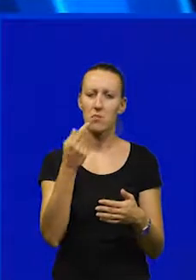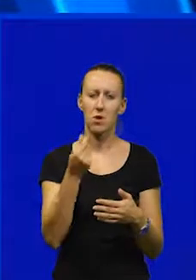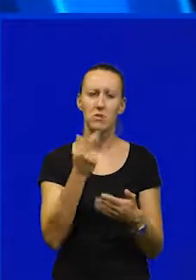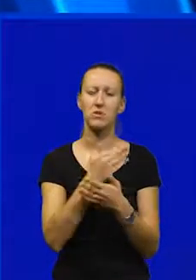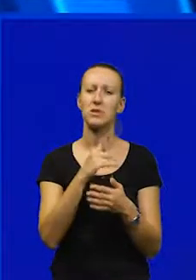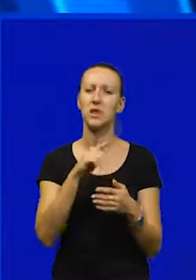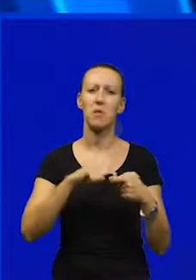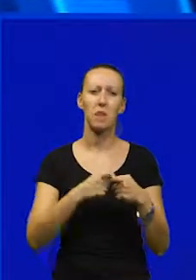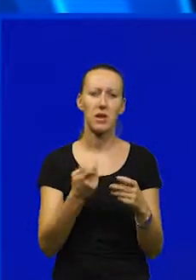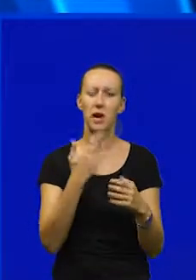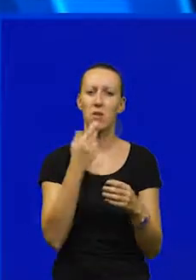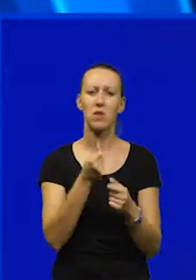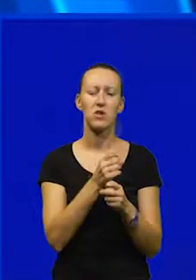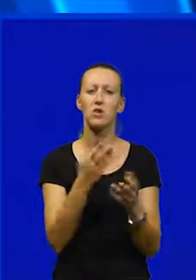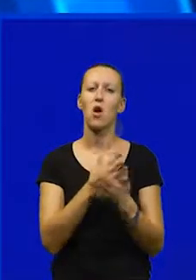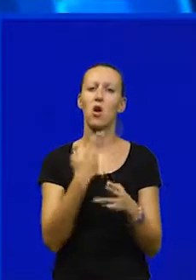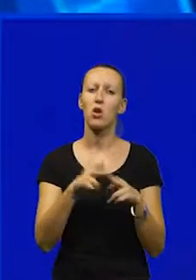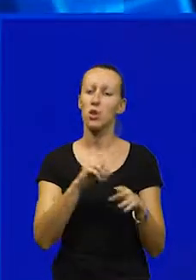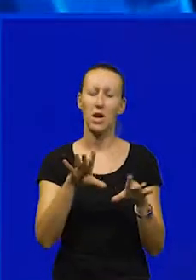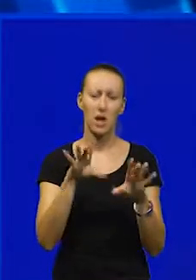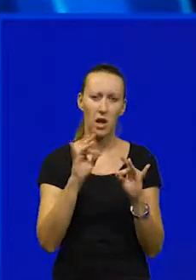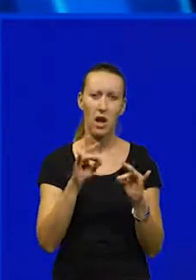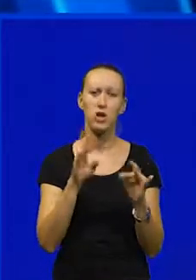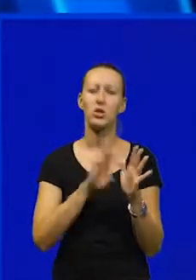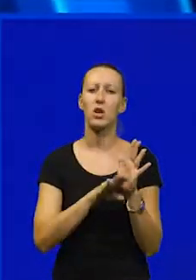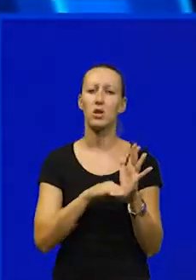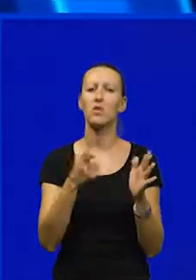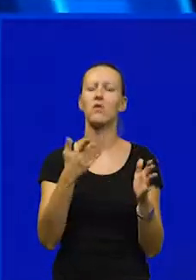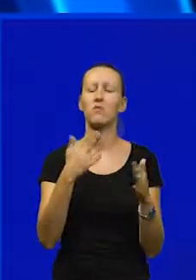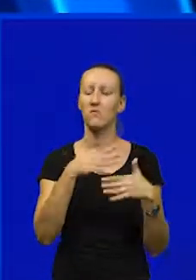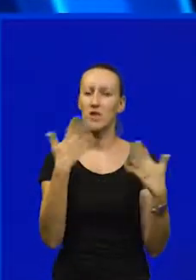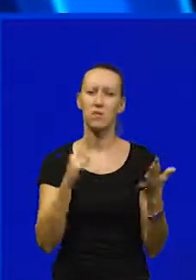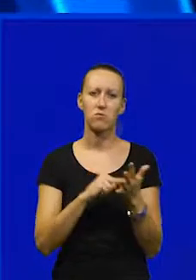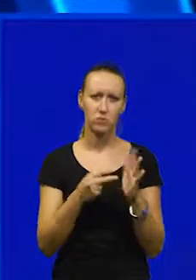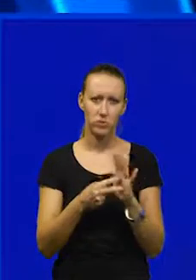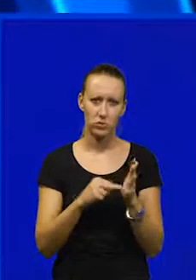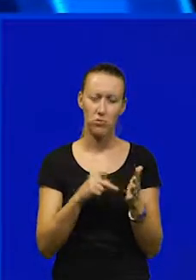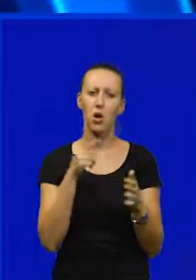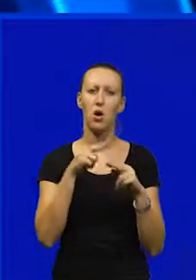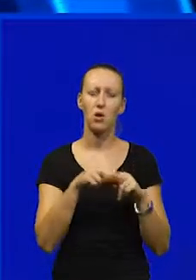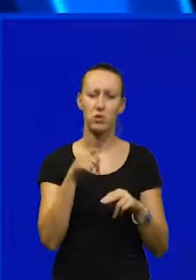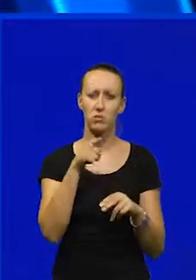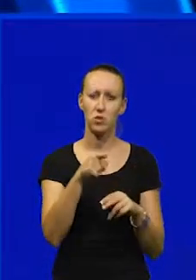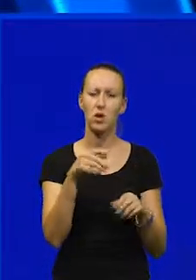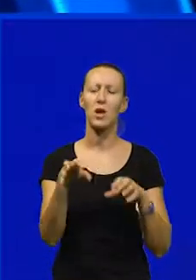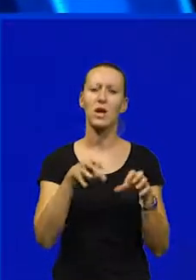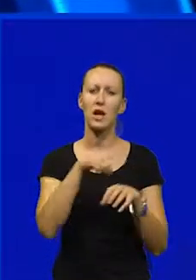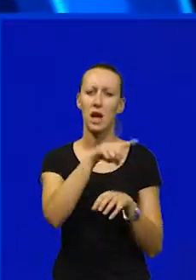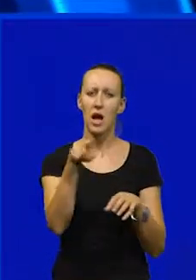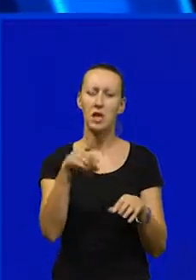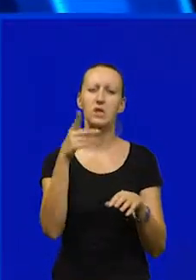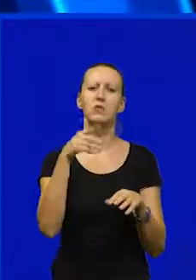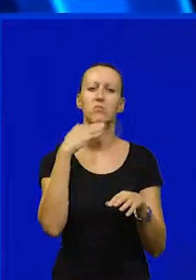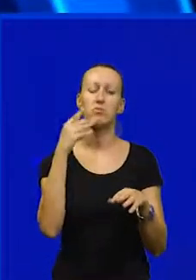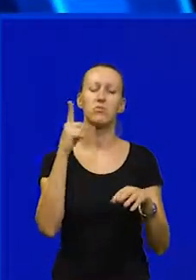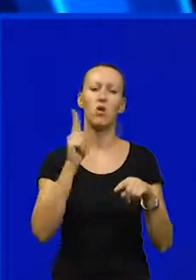novaca ni za materijal i ako se neko rješenje ne nađe jednostavno nalazimo se u velikim problemima a osim toga radnici nam mnogi najavljuju